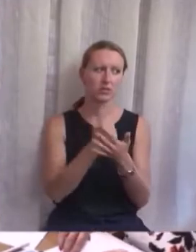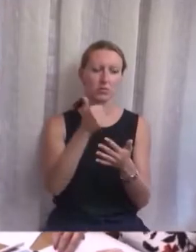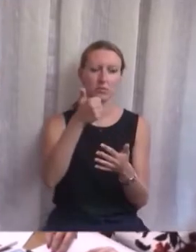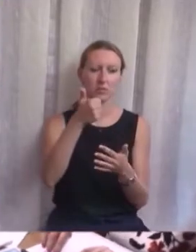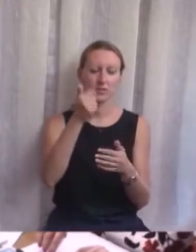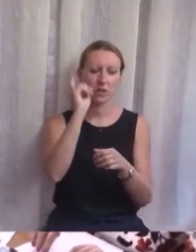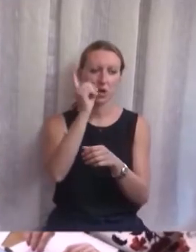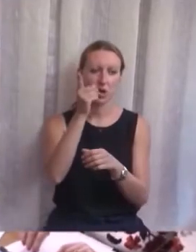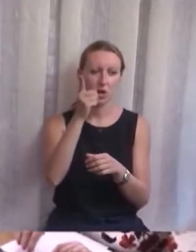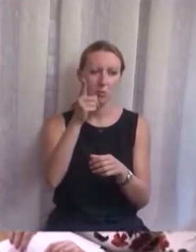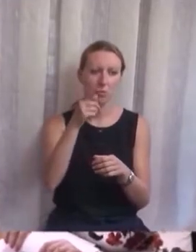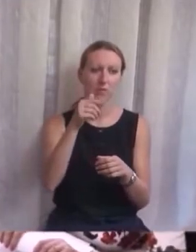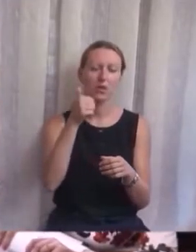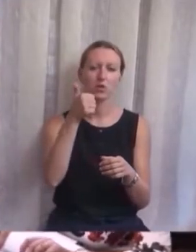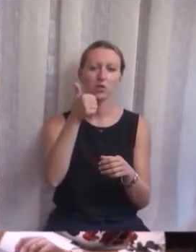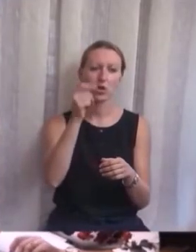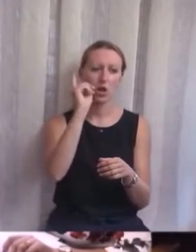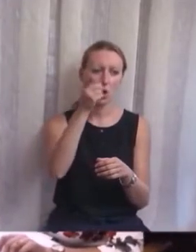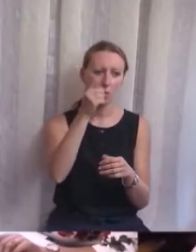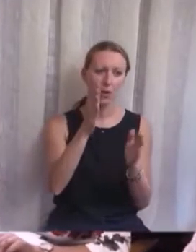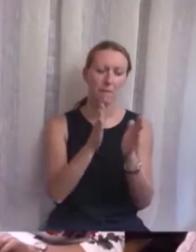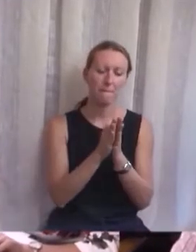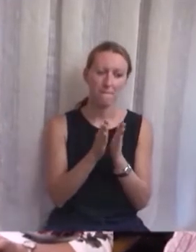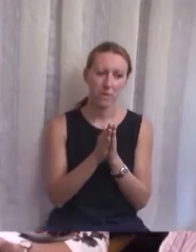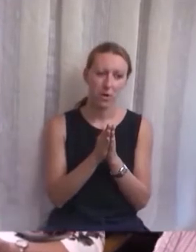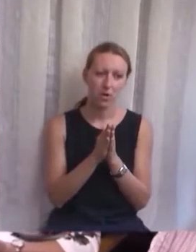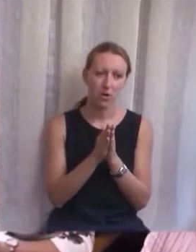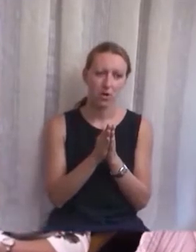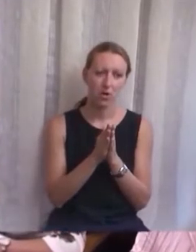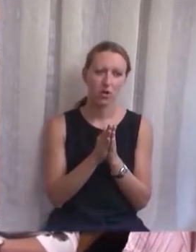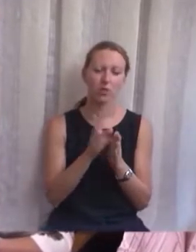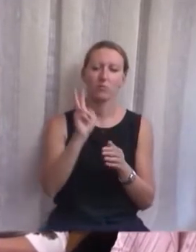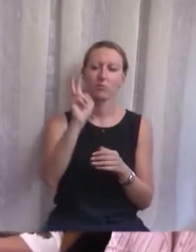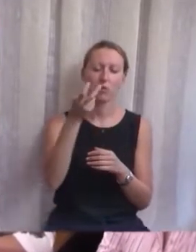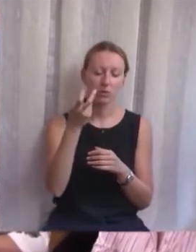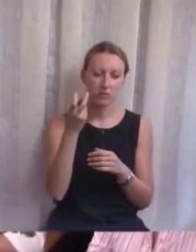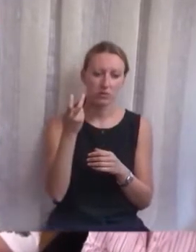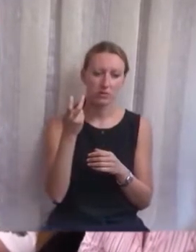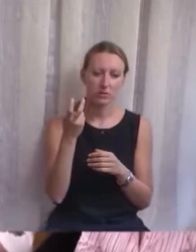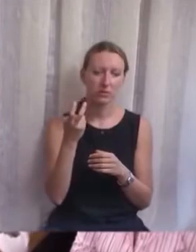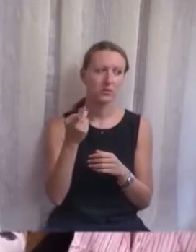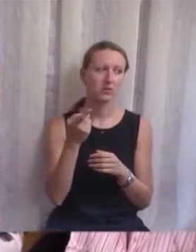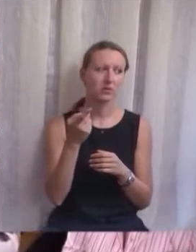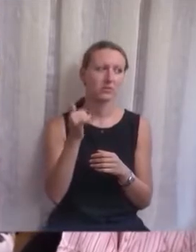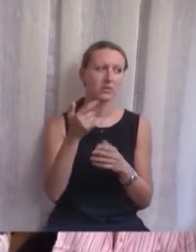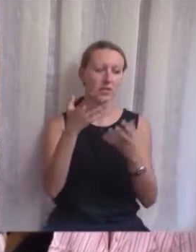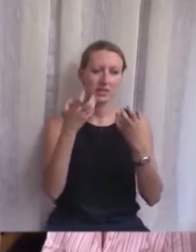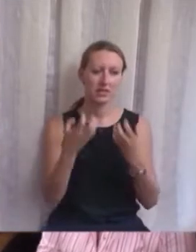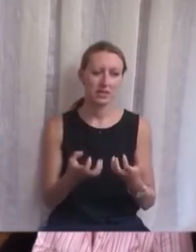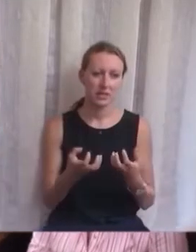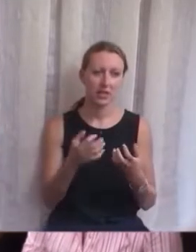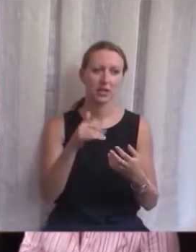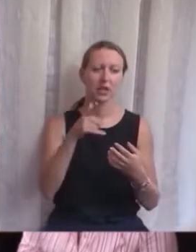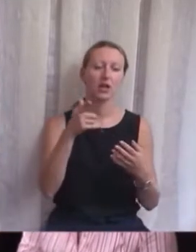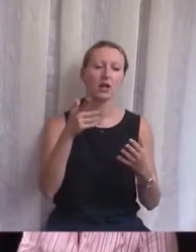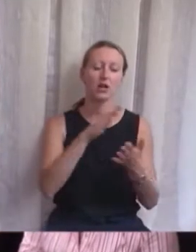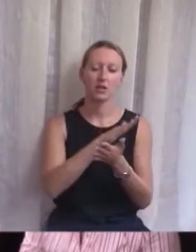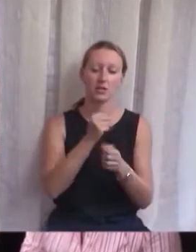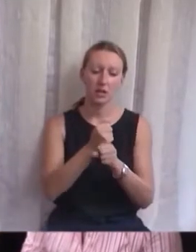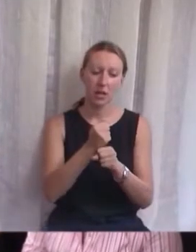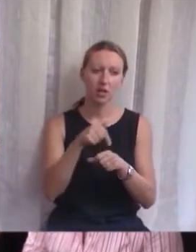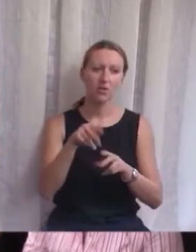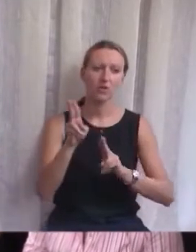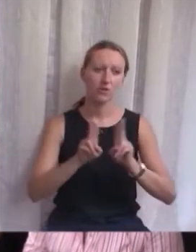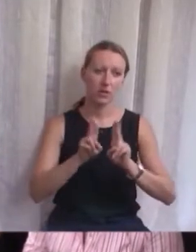prvu opomenu, dajem vam još jednu opomenu. Molim vas, pozivam vas, da se sjednete i da sudjelujete rad